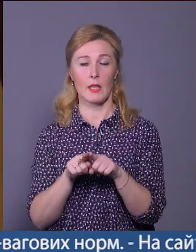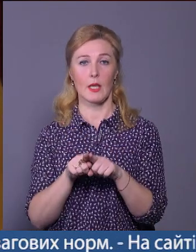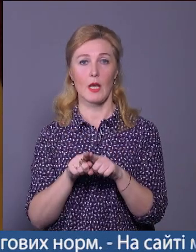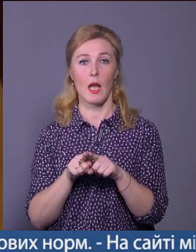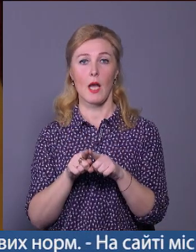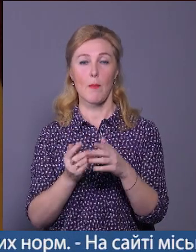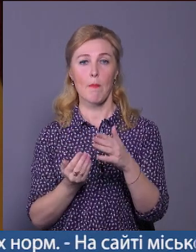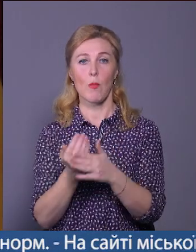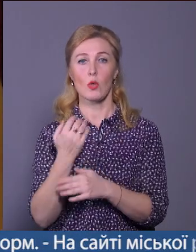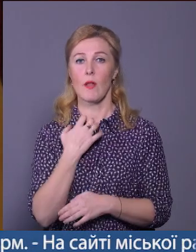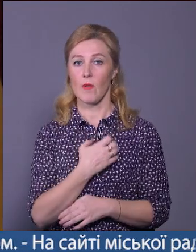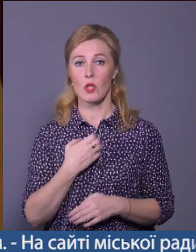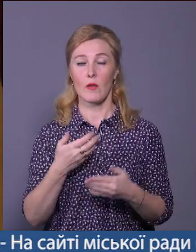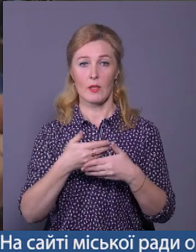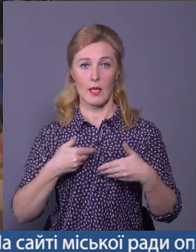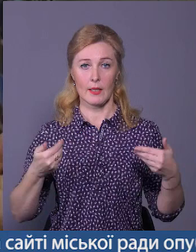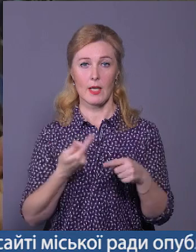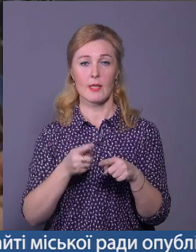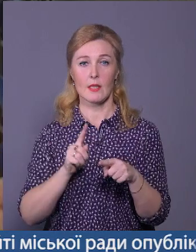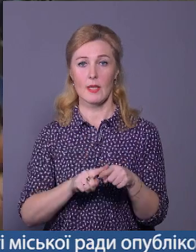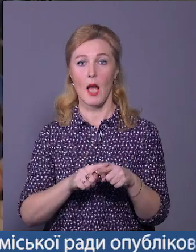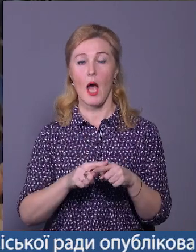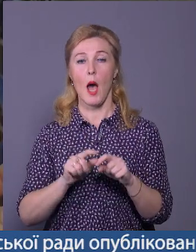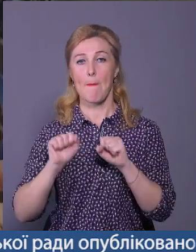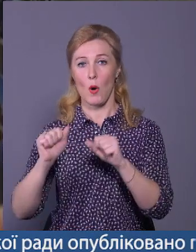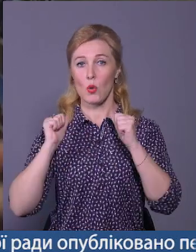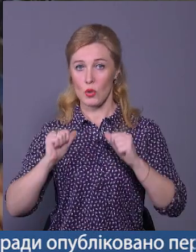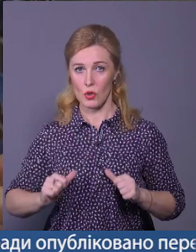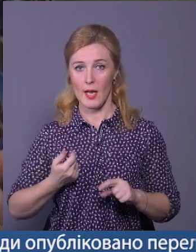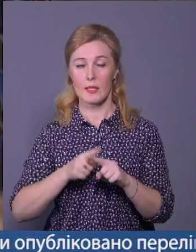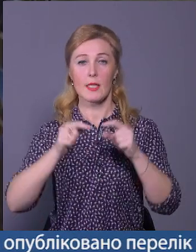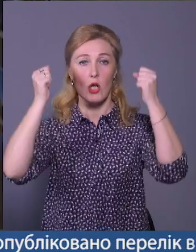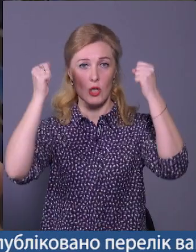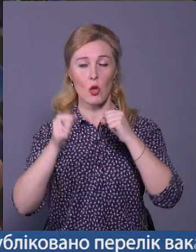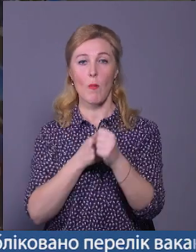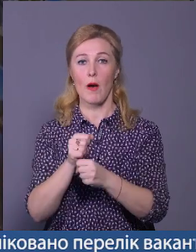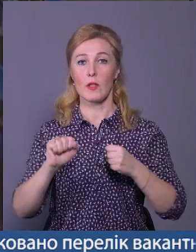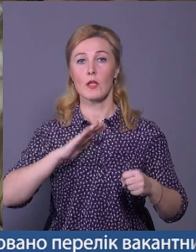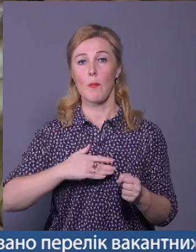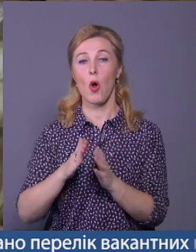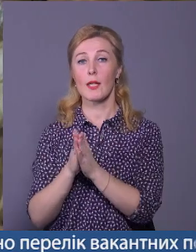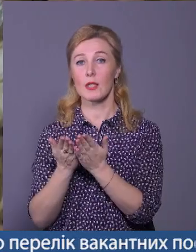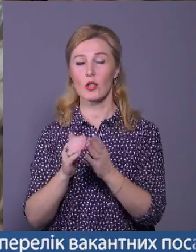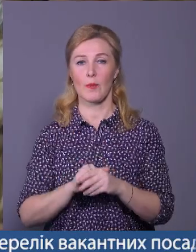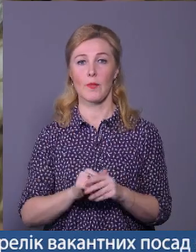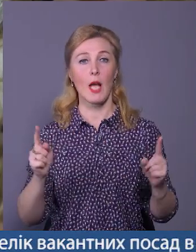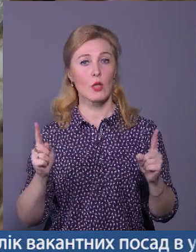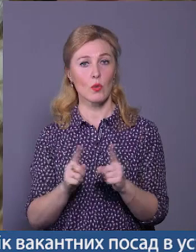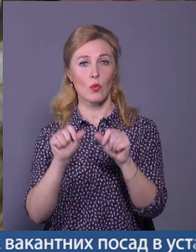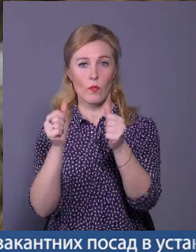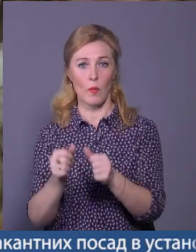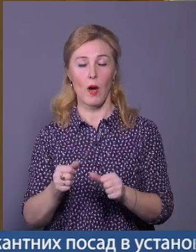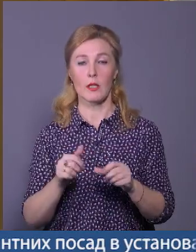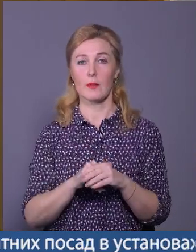пост. Що найважливіше для нас на війні? Там бронежилет, шолом, автомат і моя книжка «Байдактар». Зустріч у форматі